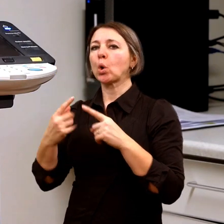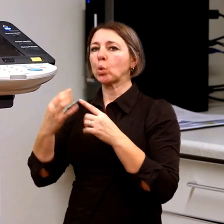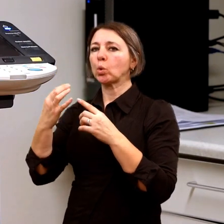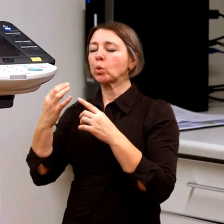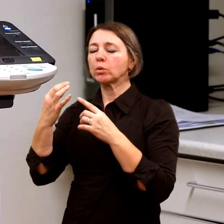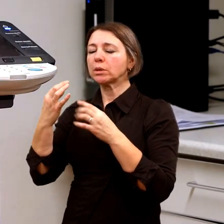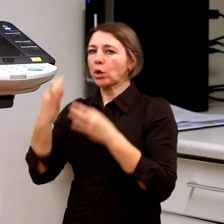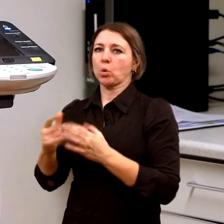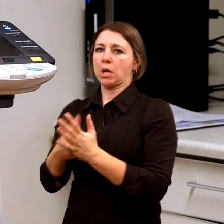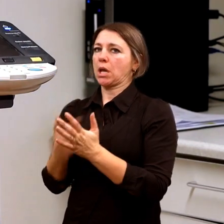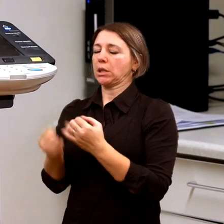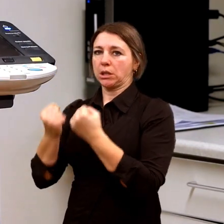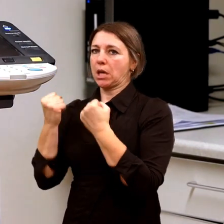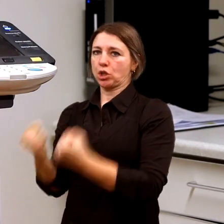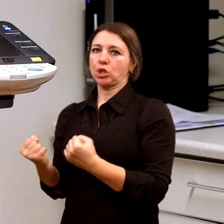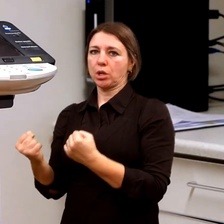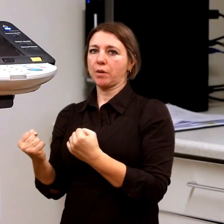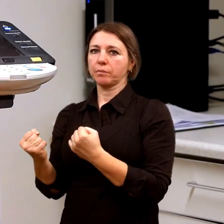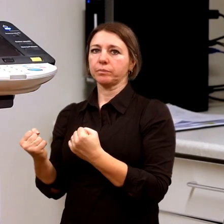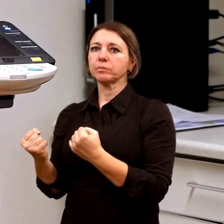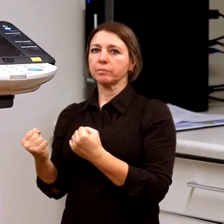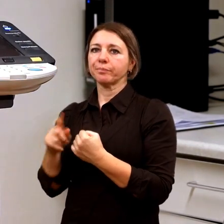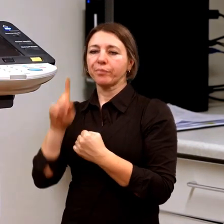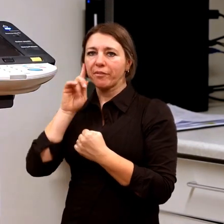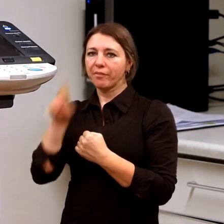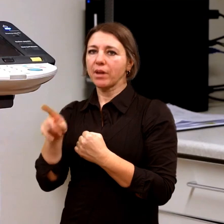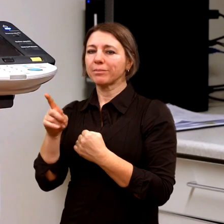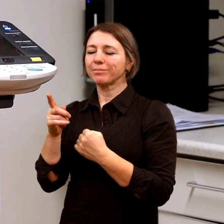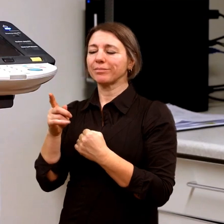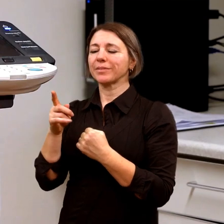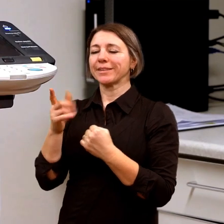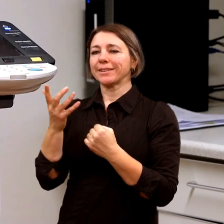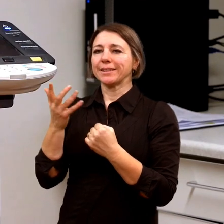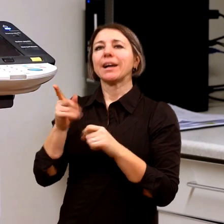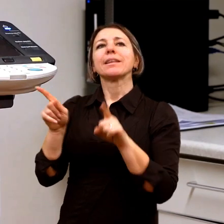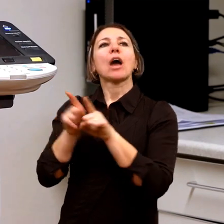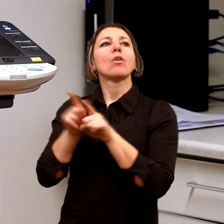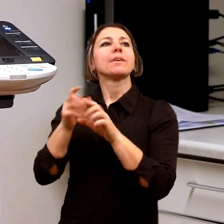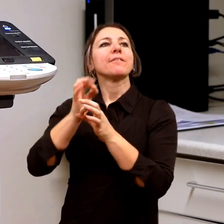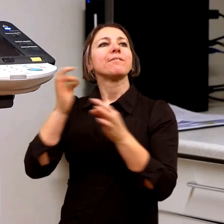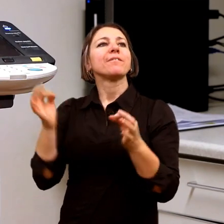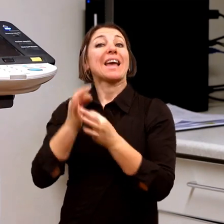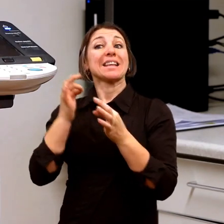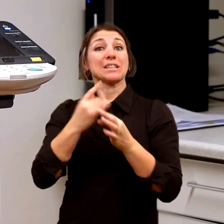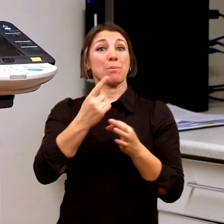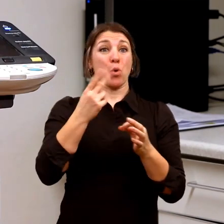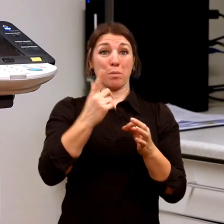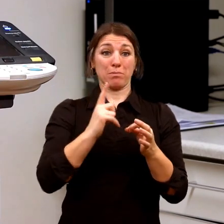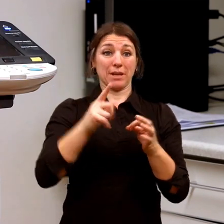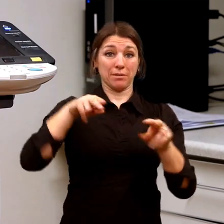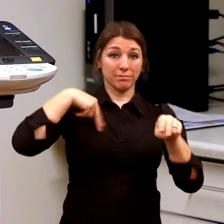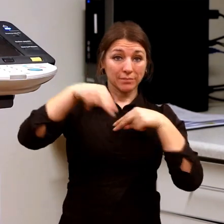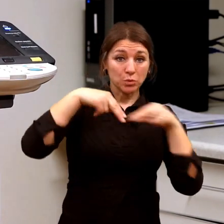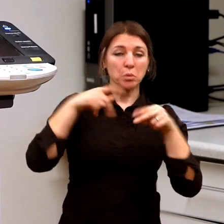jednoznačný. Takové to prvoplánové, co myslím si, že to je ta úroveň naší diskuse, kterou tady